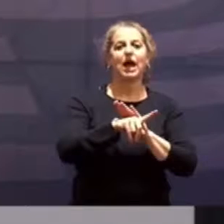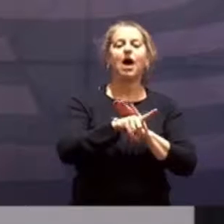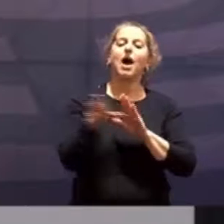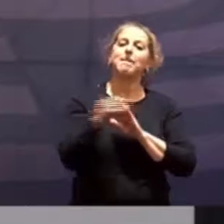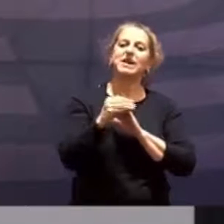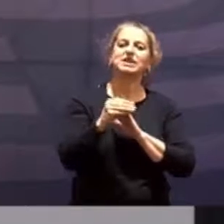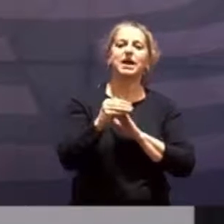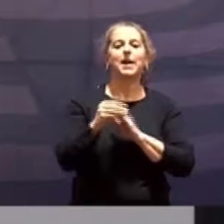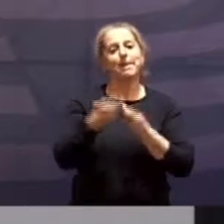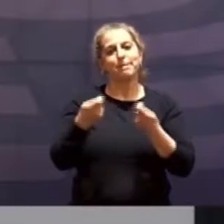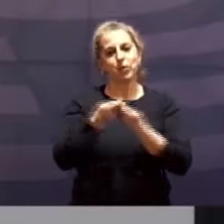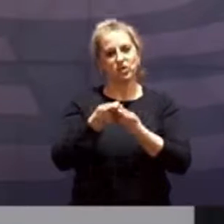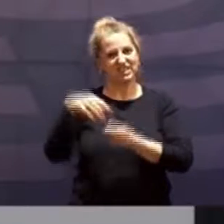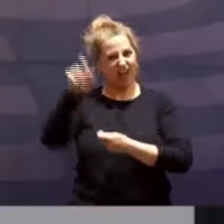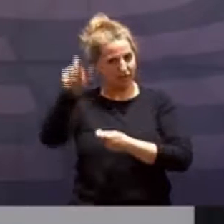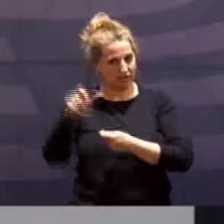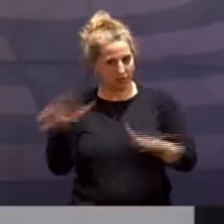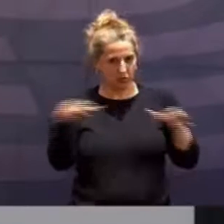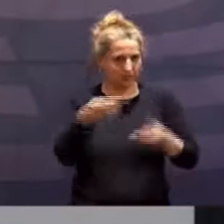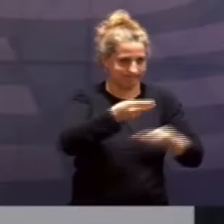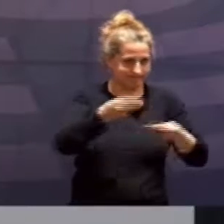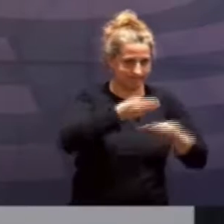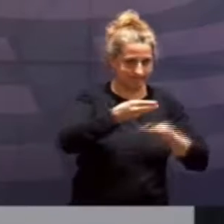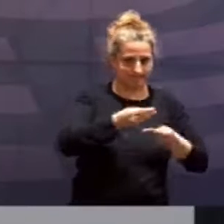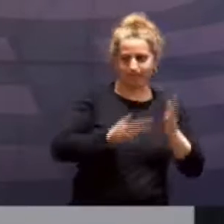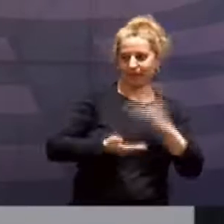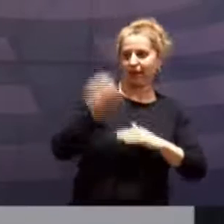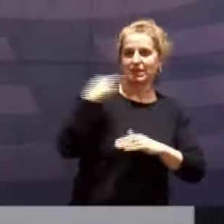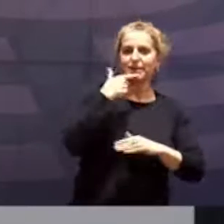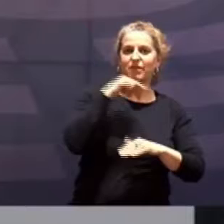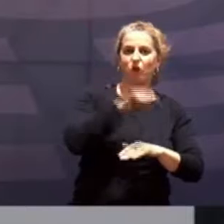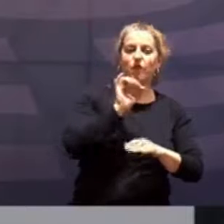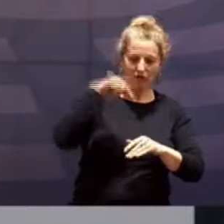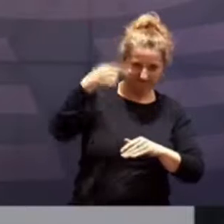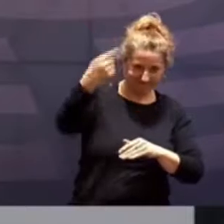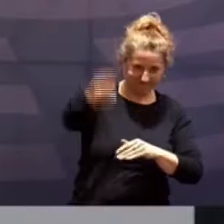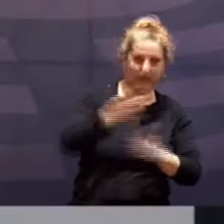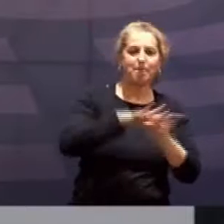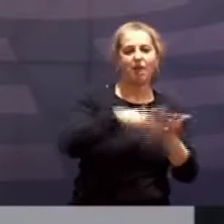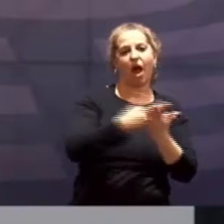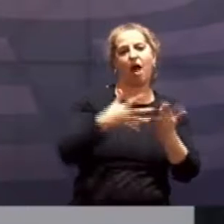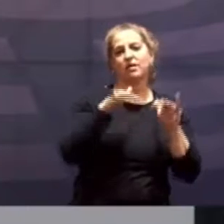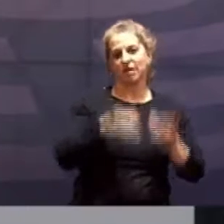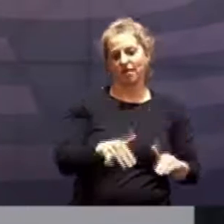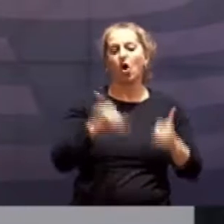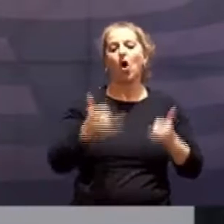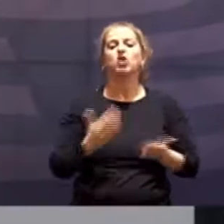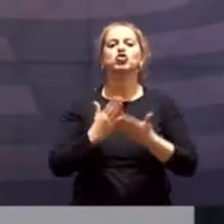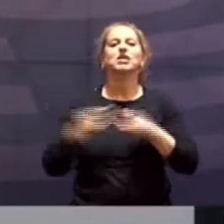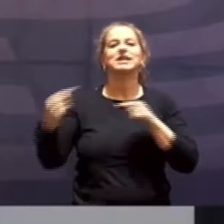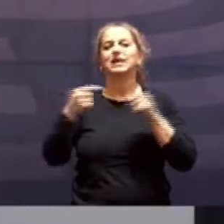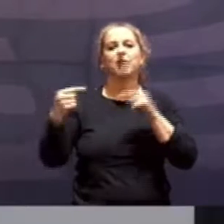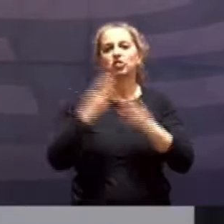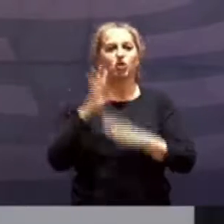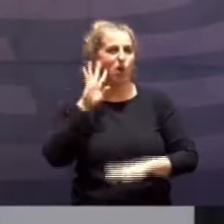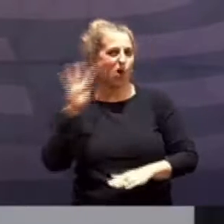hat ja vergangene Woche einen Plan vorgelegt, der nun die Grundlage legen soll für die kommende Wochen. Und dieser Plan, wir haben es heute in der Debatte schon vernommen,